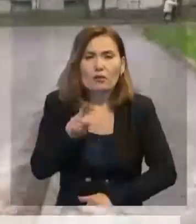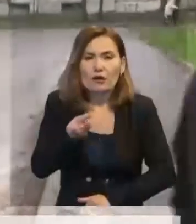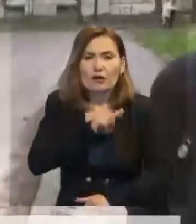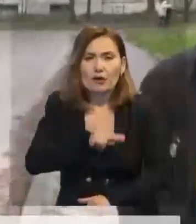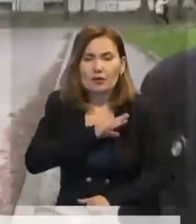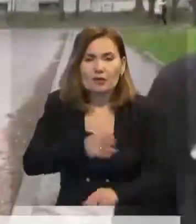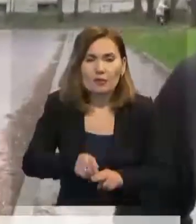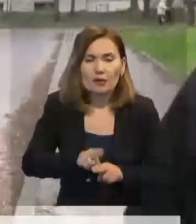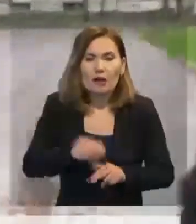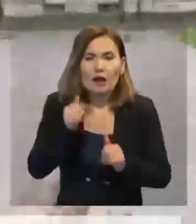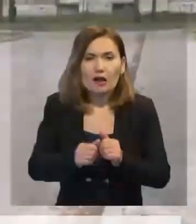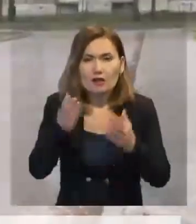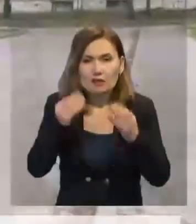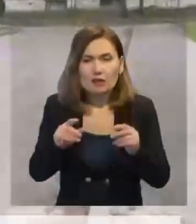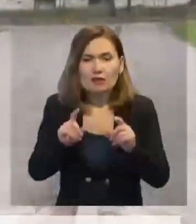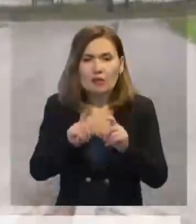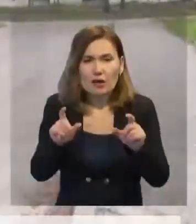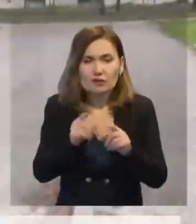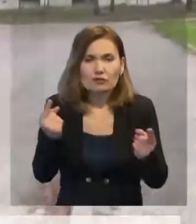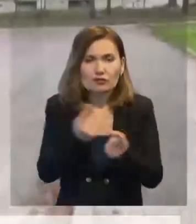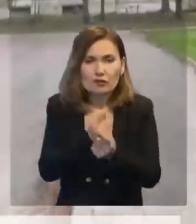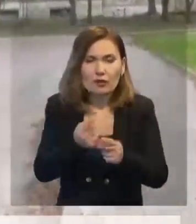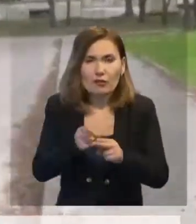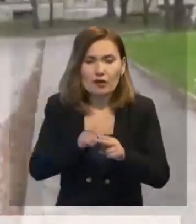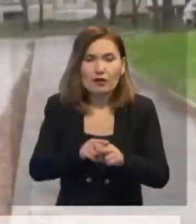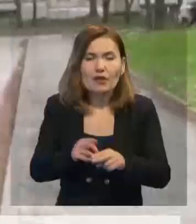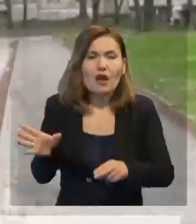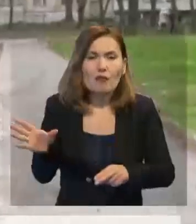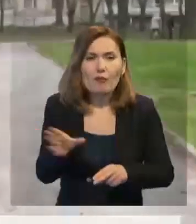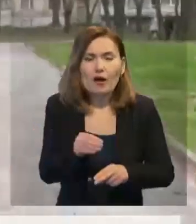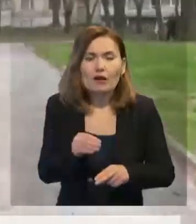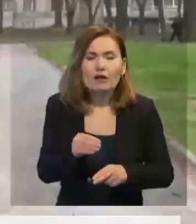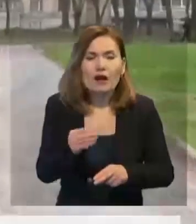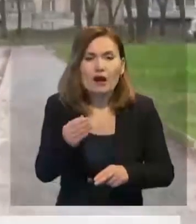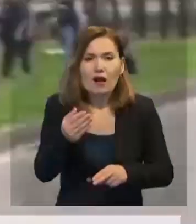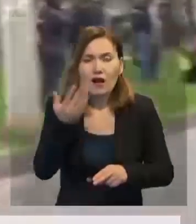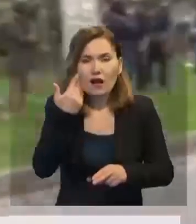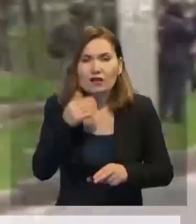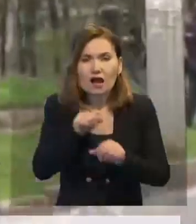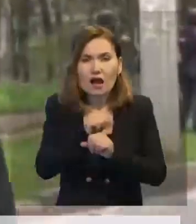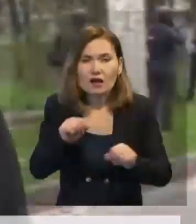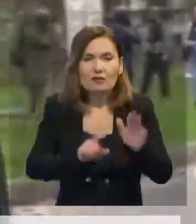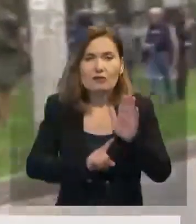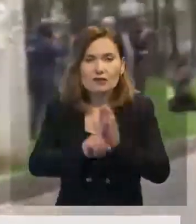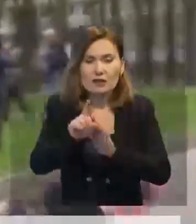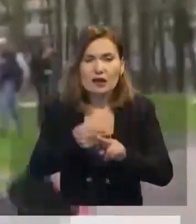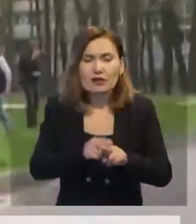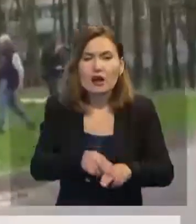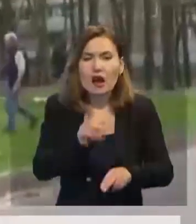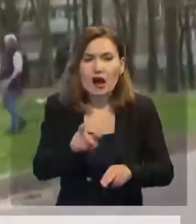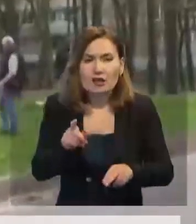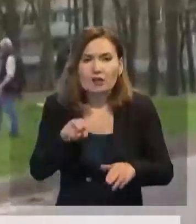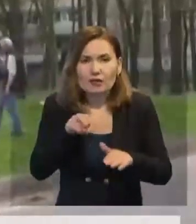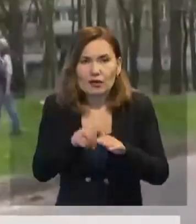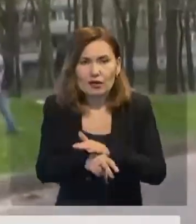дүкенге азық түлікке барып келетін. Атыс басталғанда бәрі жан жаққа қаша бастады. Кейінде мұна жаққа шыққанды әлгатаның қайтыс